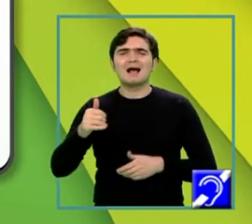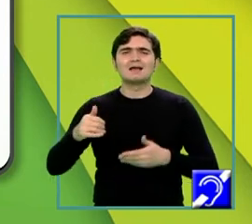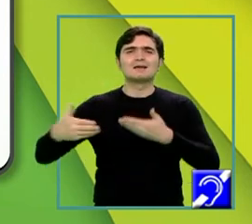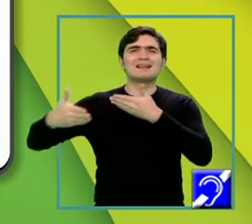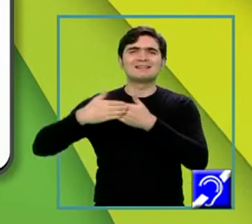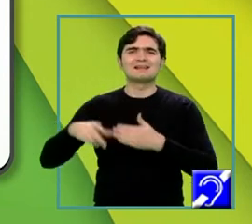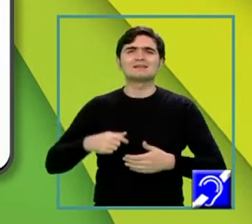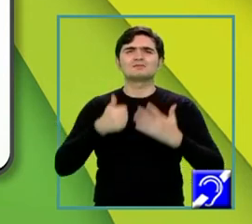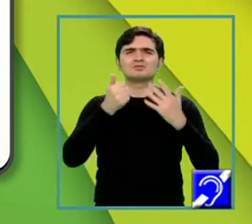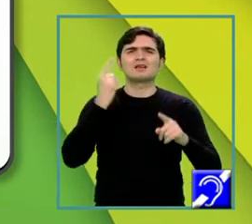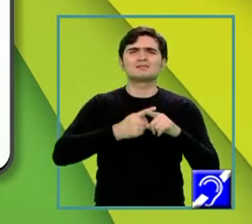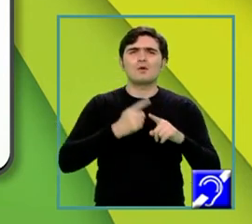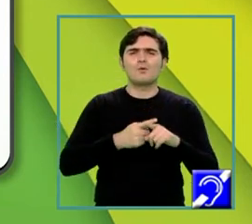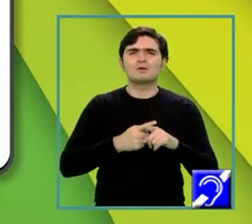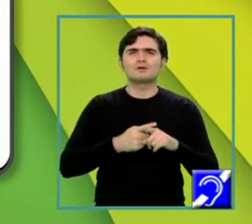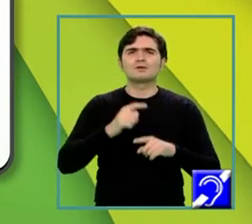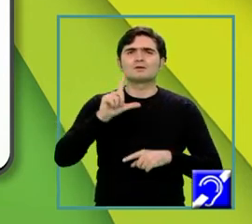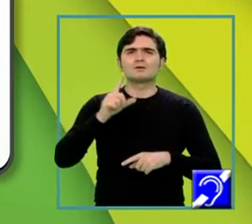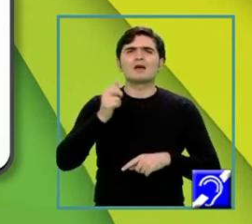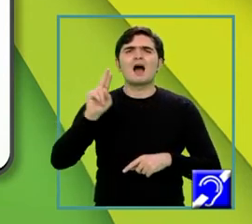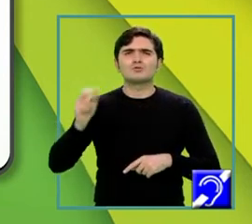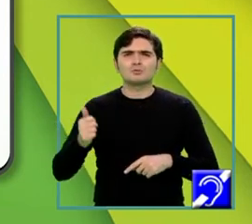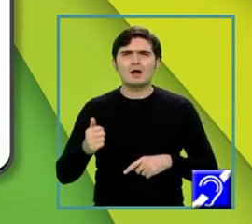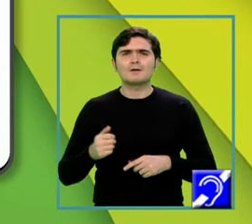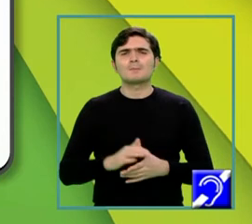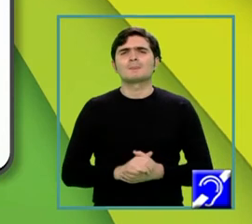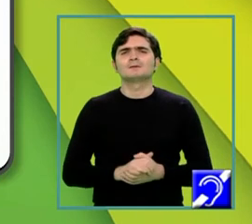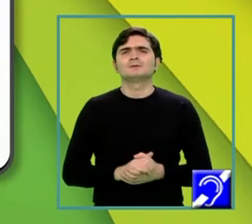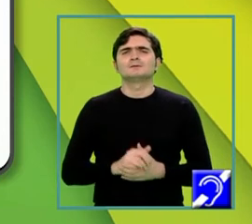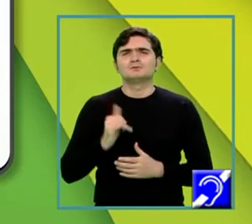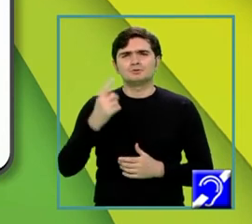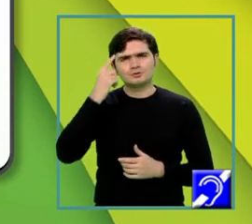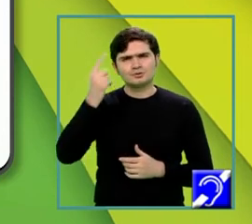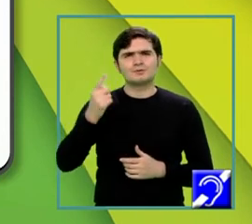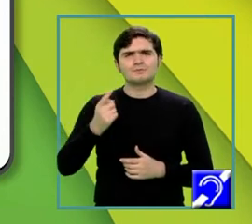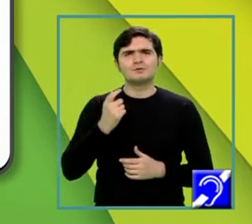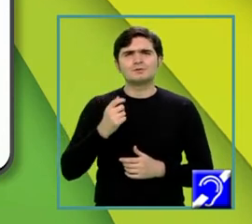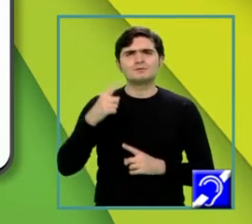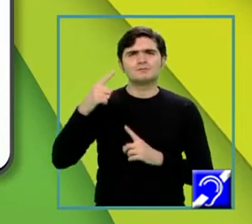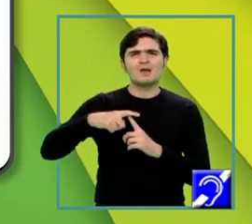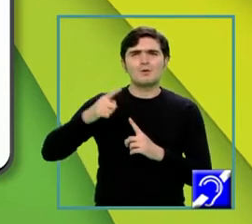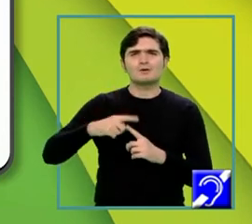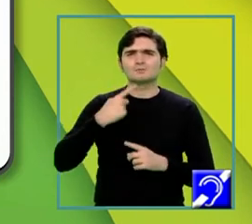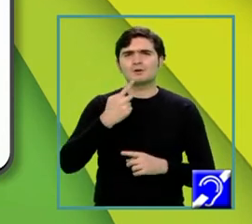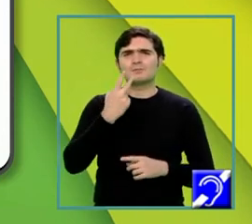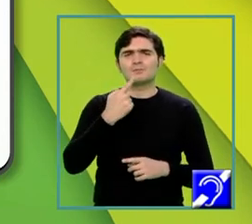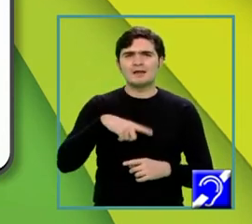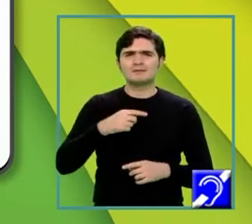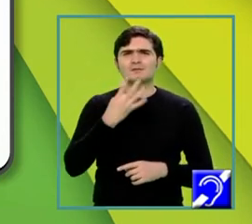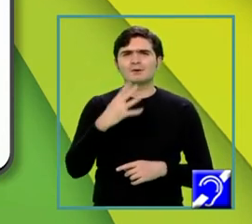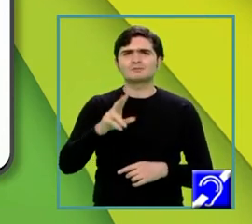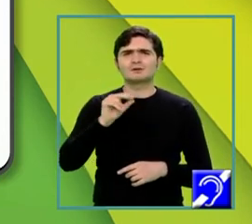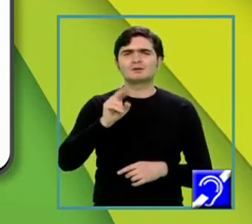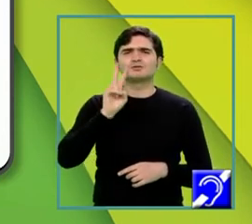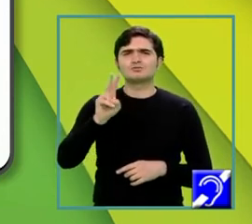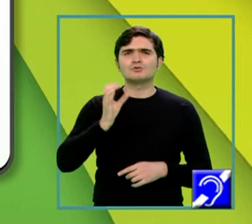ori latura, adică perimetrul bazei ori apotema piramidei totul supra 2. știm din ipoteza problemei că este 432 centimetri